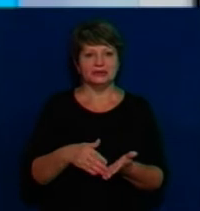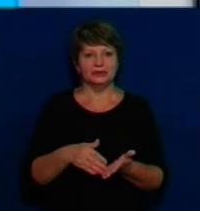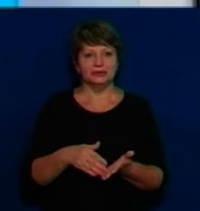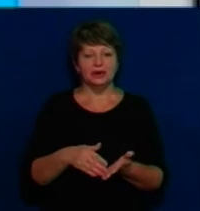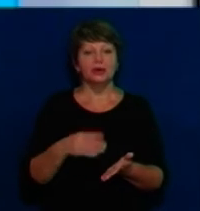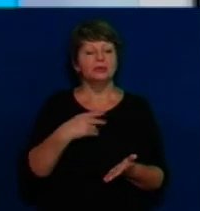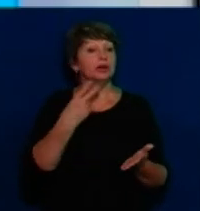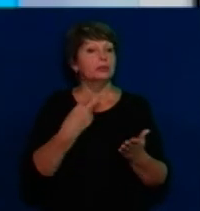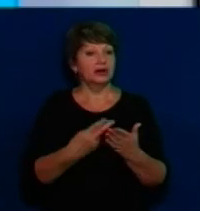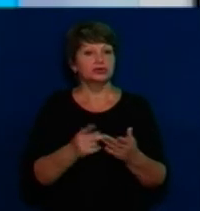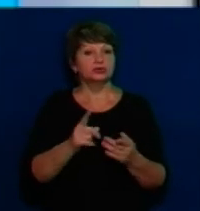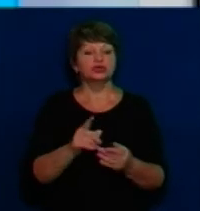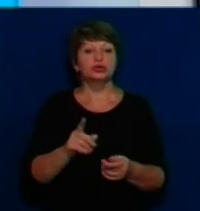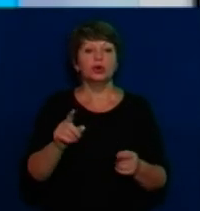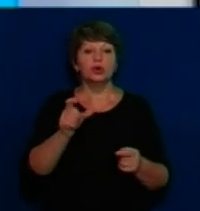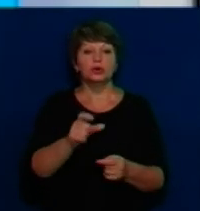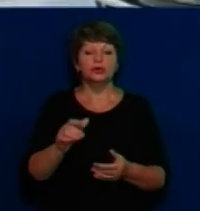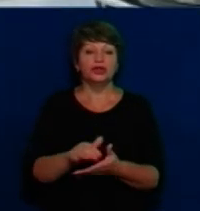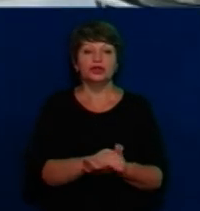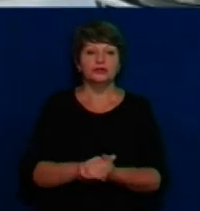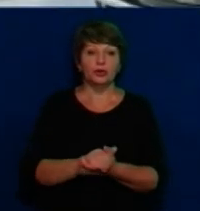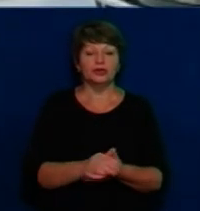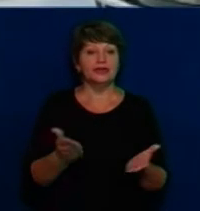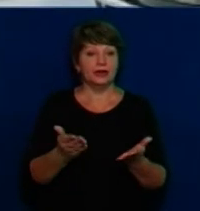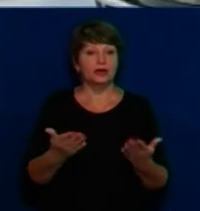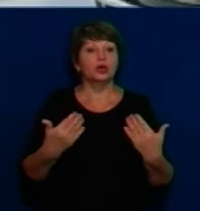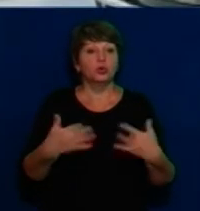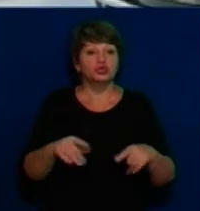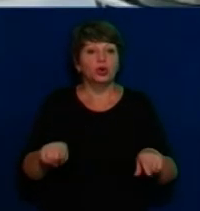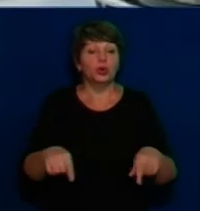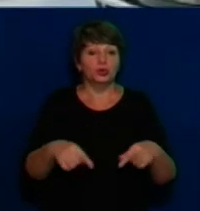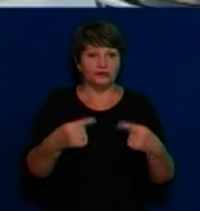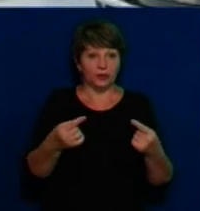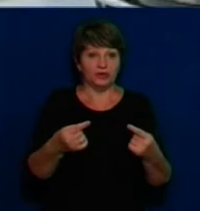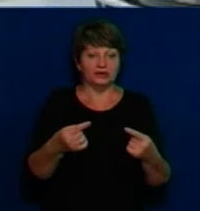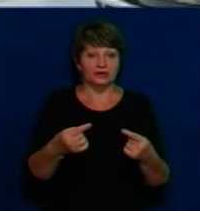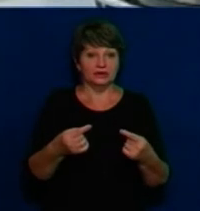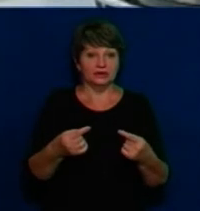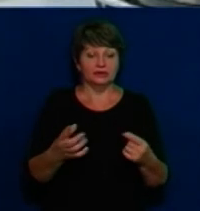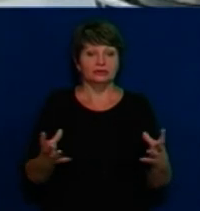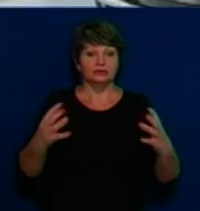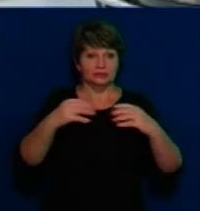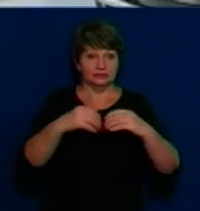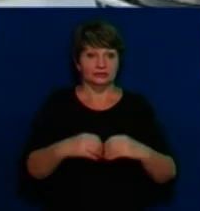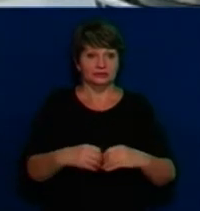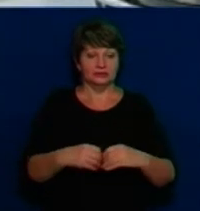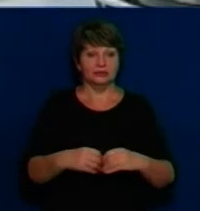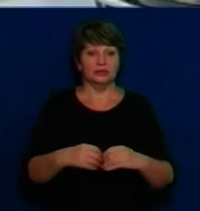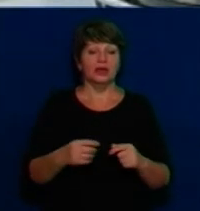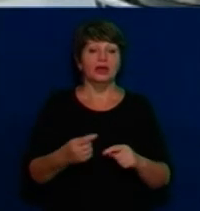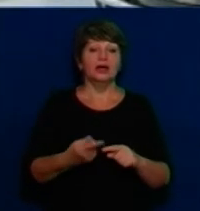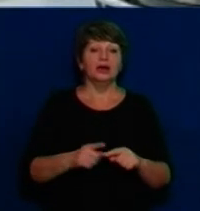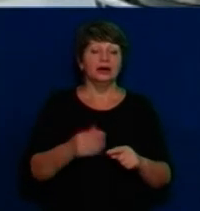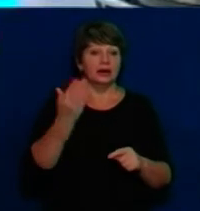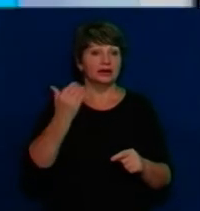що навіть ті громади, які утворені, 12 з них, з новостворених половина, утворено не по персоналу плану взагалі, їх не